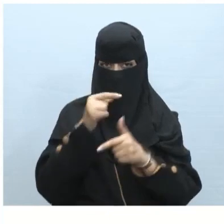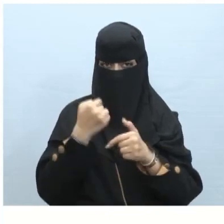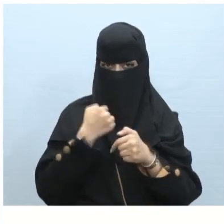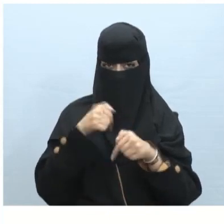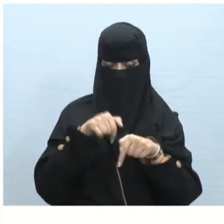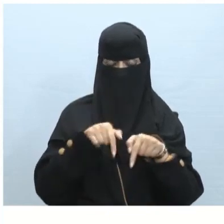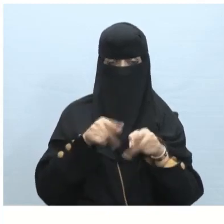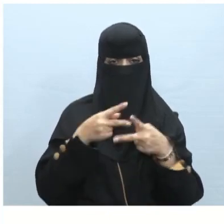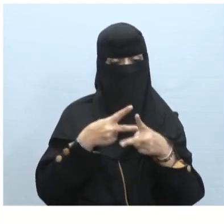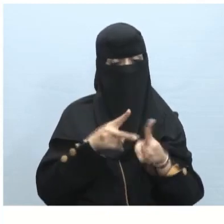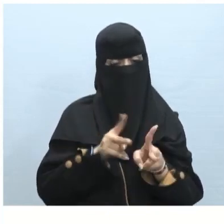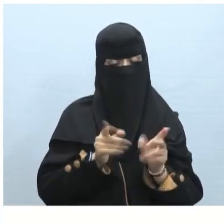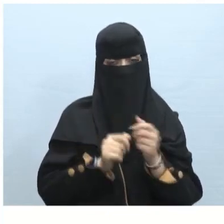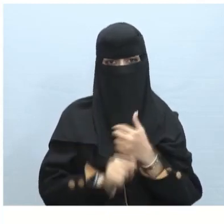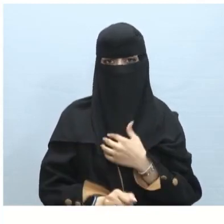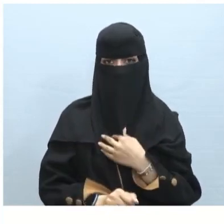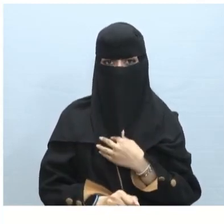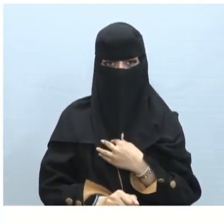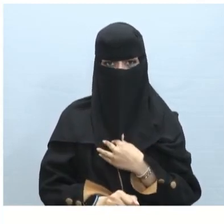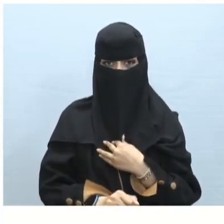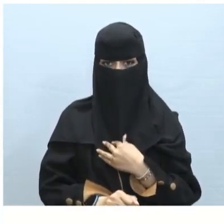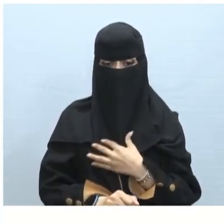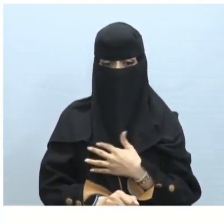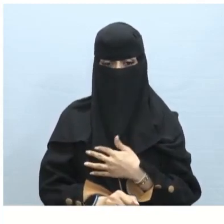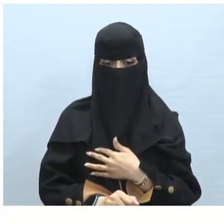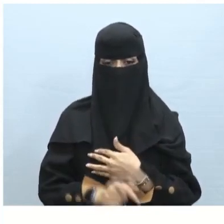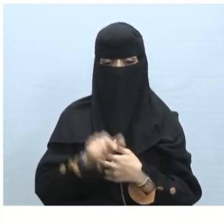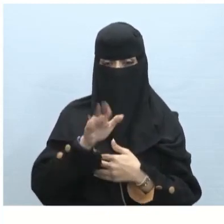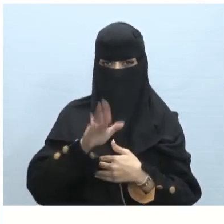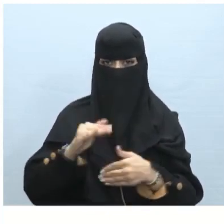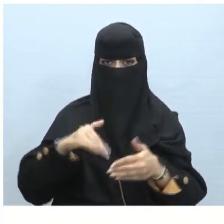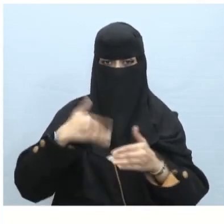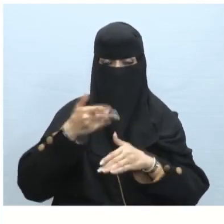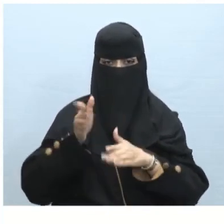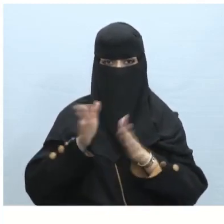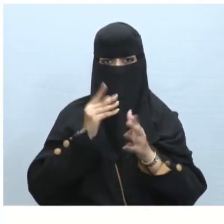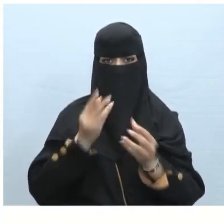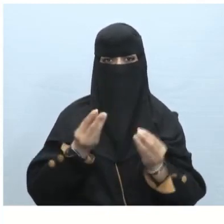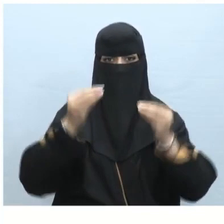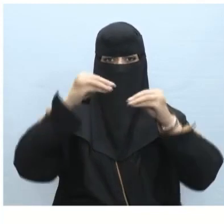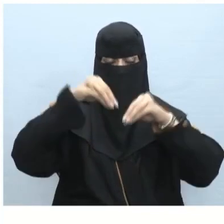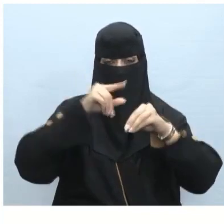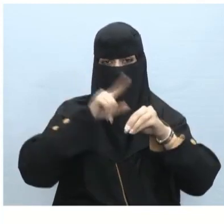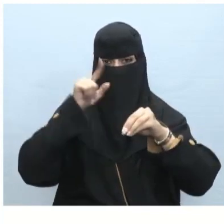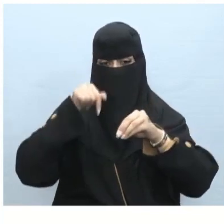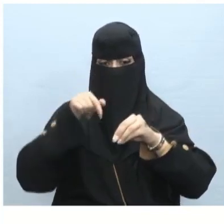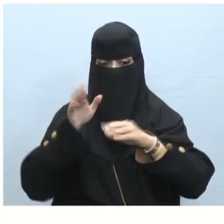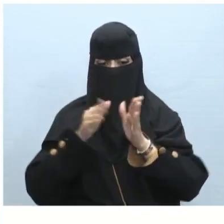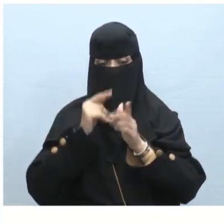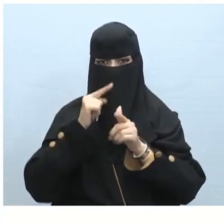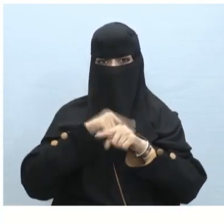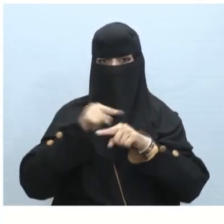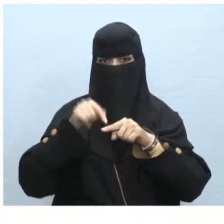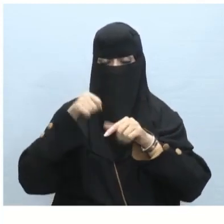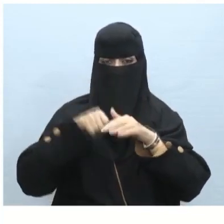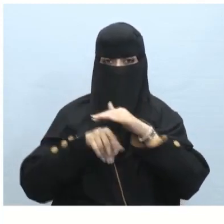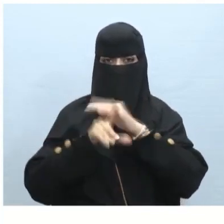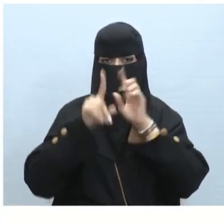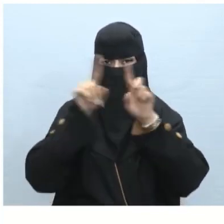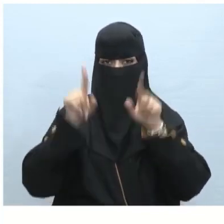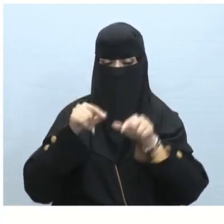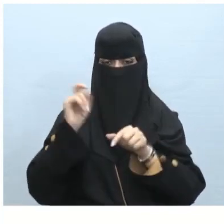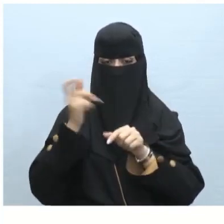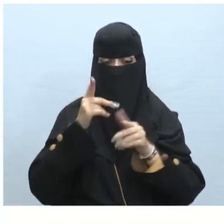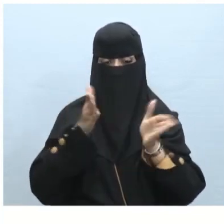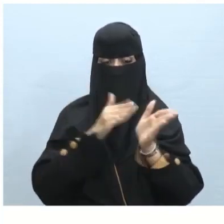نريد إدراجه إلى الشريحة نضغط على موافق سيتم إضافة SmartArt إلى الشريحة بشكل